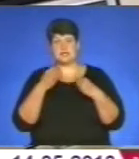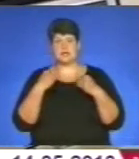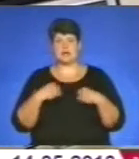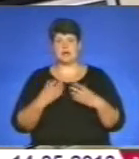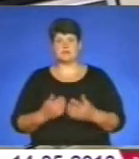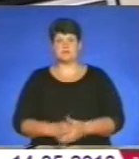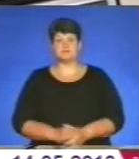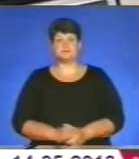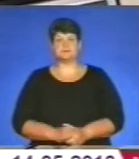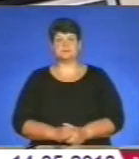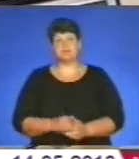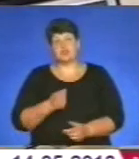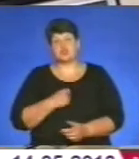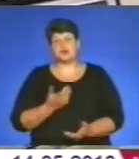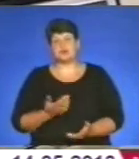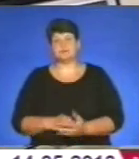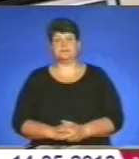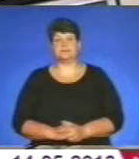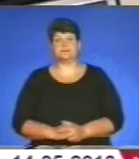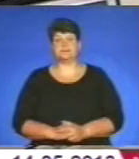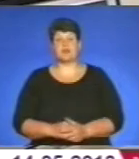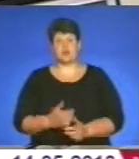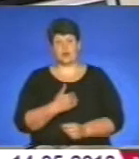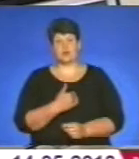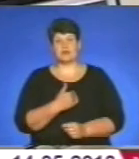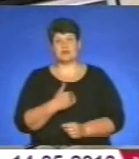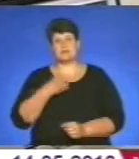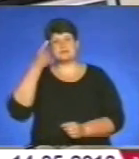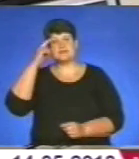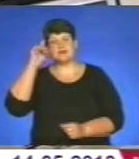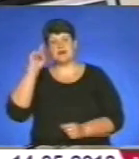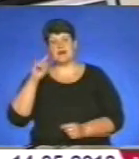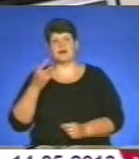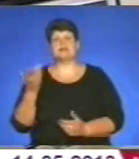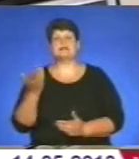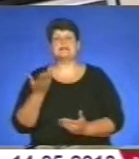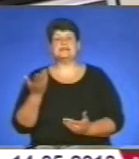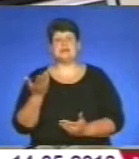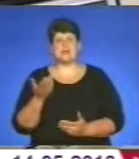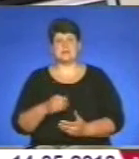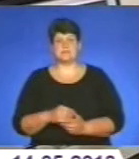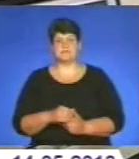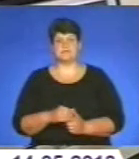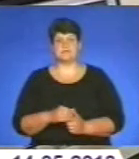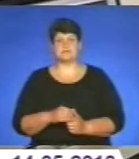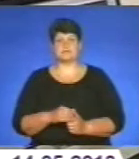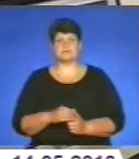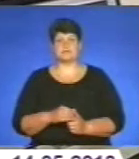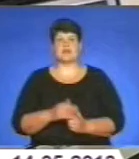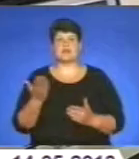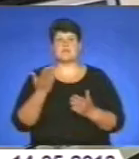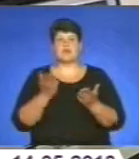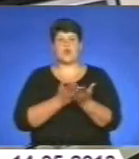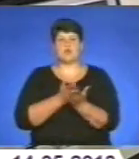На жаль. Але хотілося б хоча б знати, де і в якому